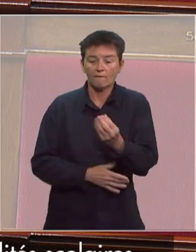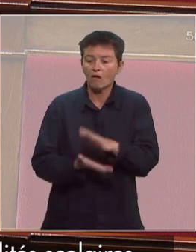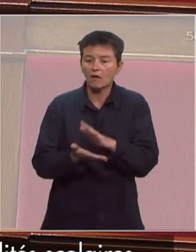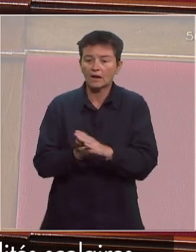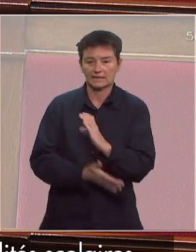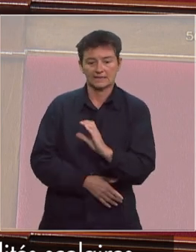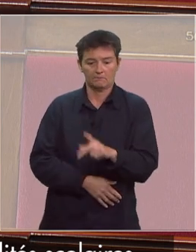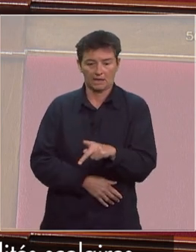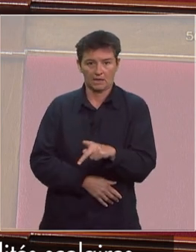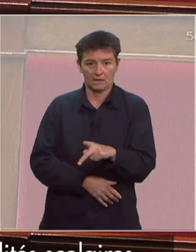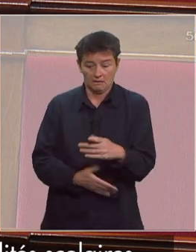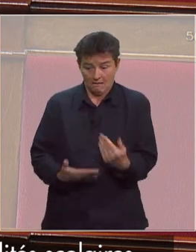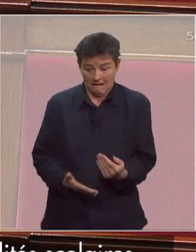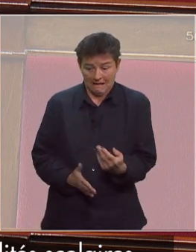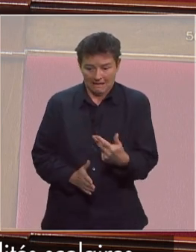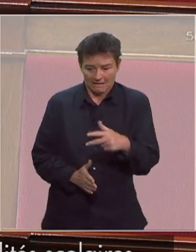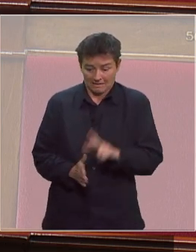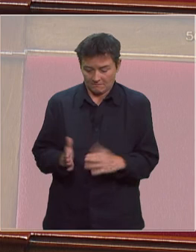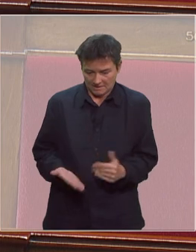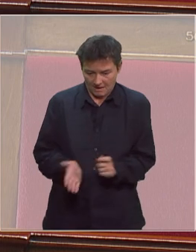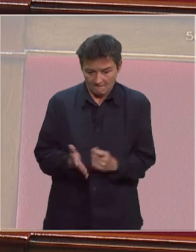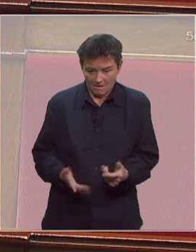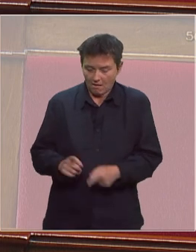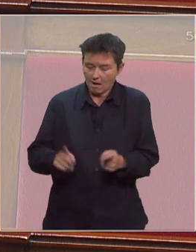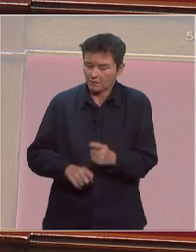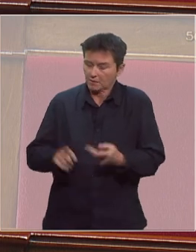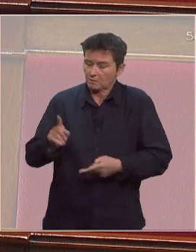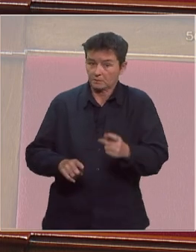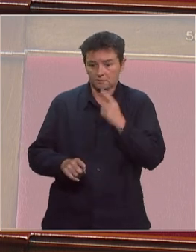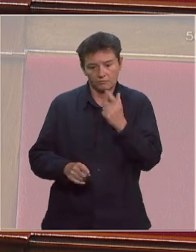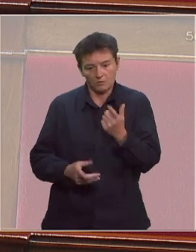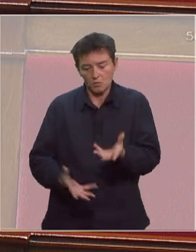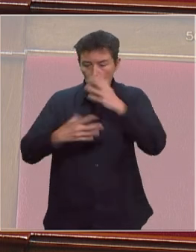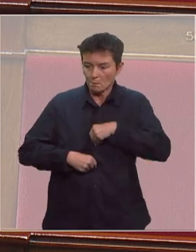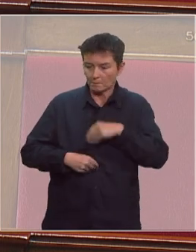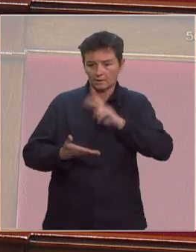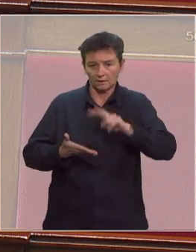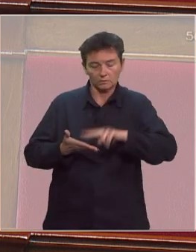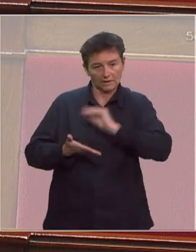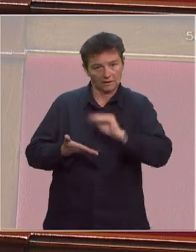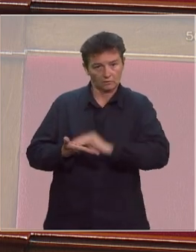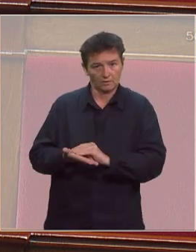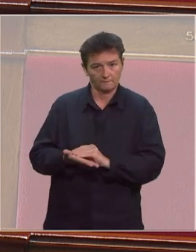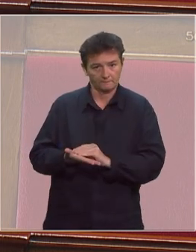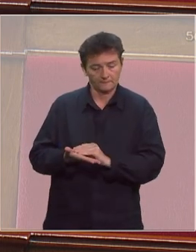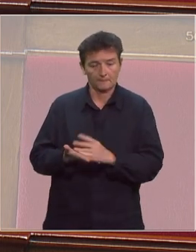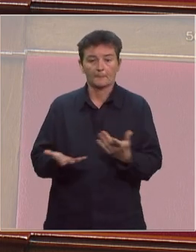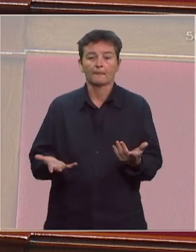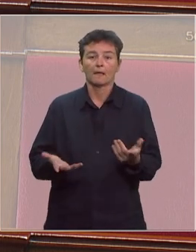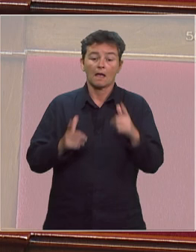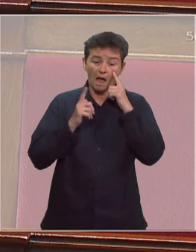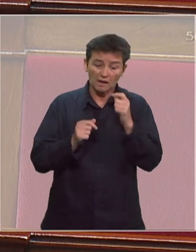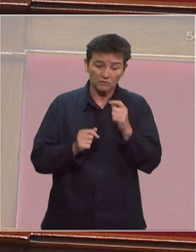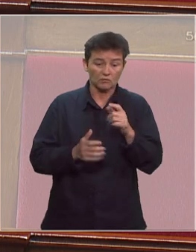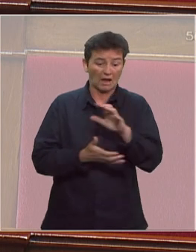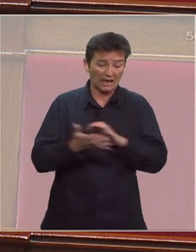c'est au coeur de ce trimestre que se fait pour eux l'envol vers la lecture et l'écriture monsieur le ministre il ne faut pas ajouter une